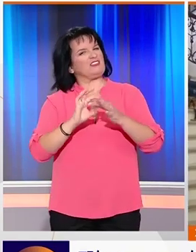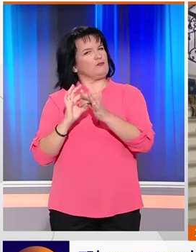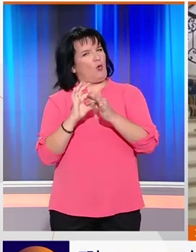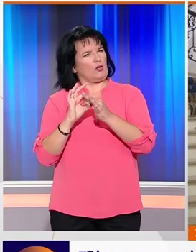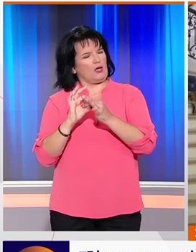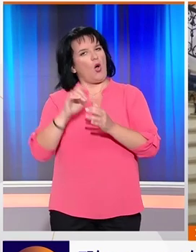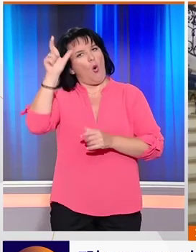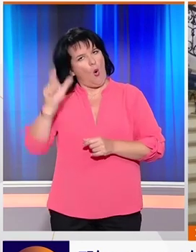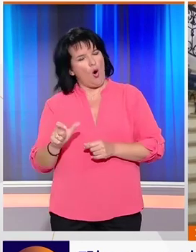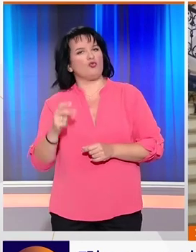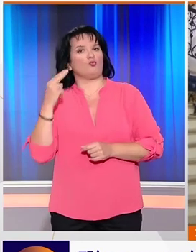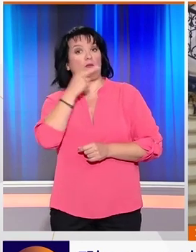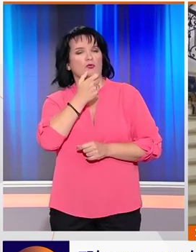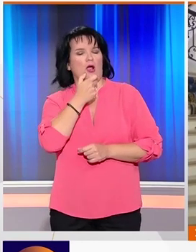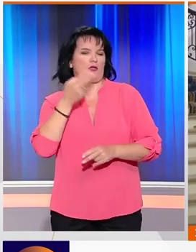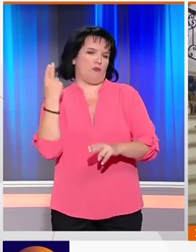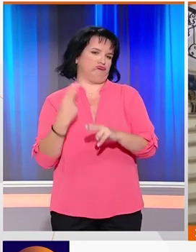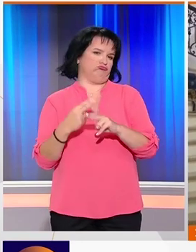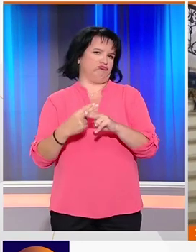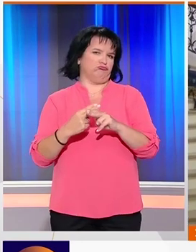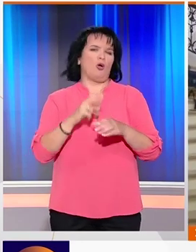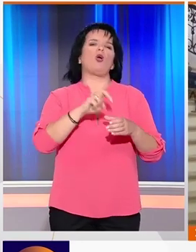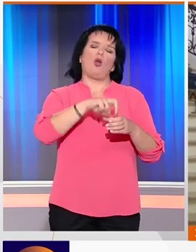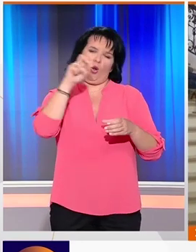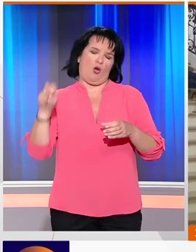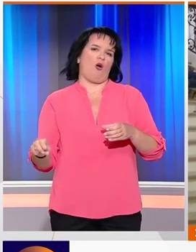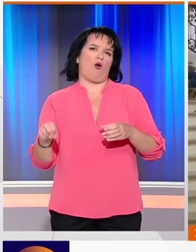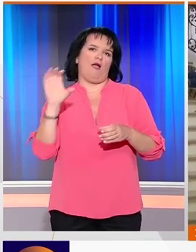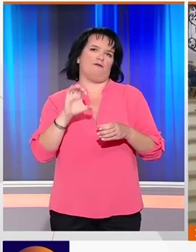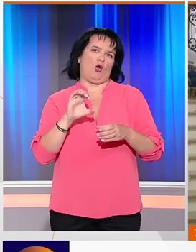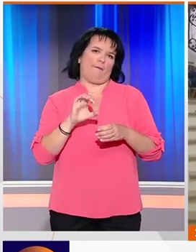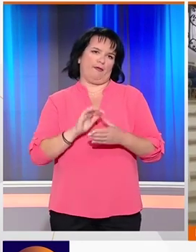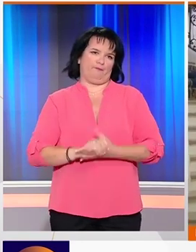Πρωθυπουργός είναι ο κατάλληλος άνθρωπος για να βγάλει τη Βρετανία από την Ευρωπαϊκή Ένωση.